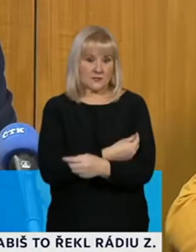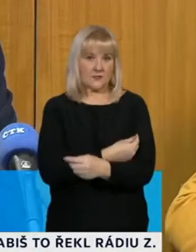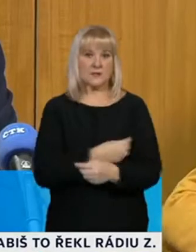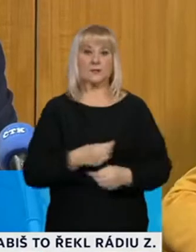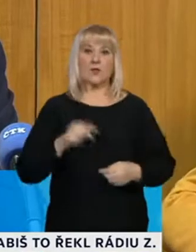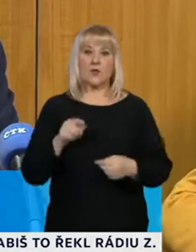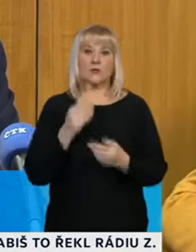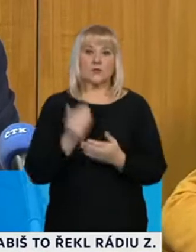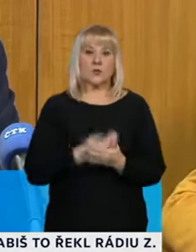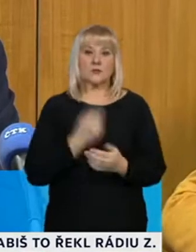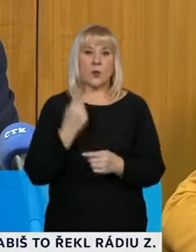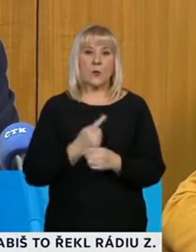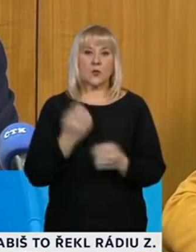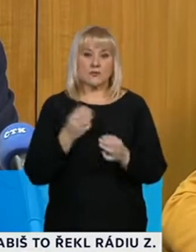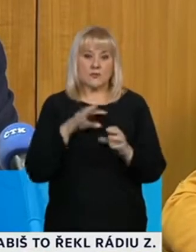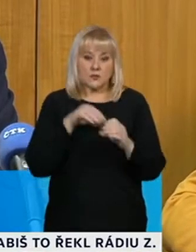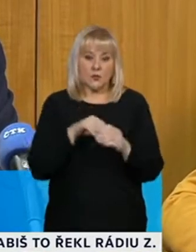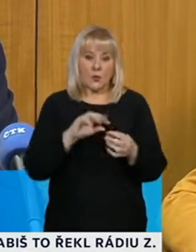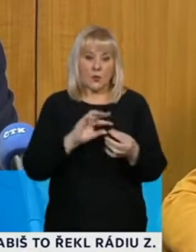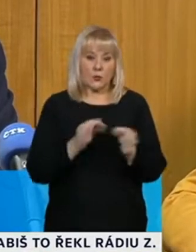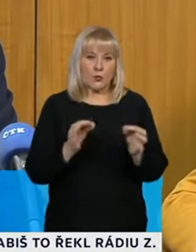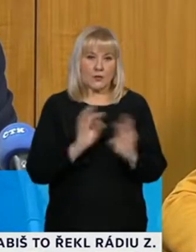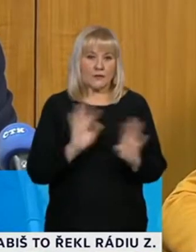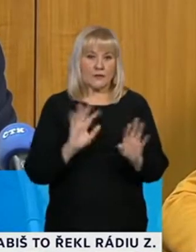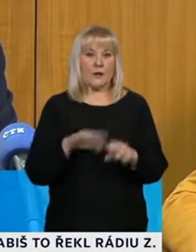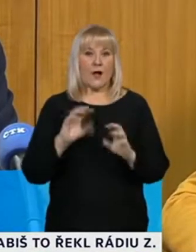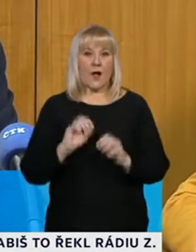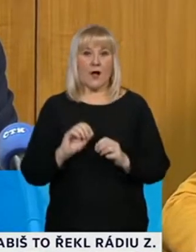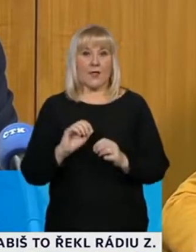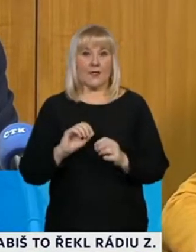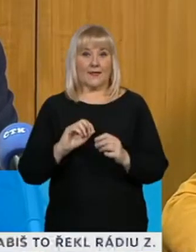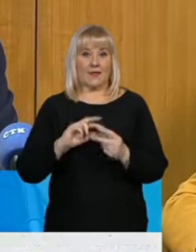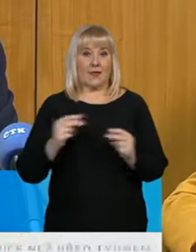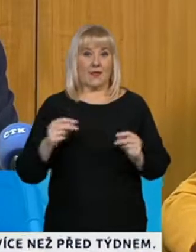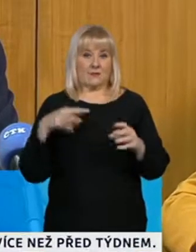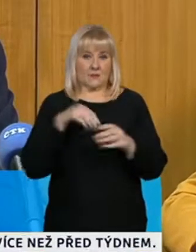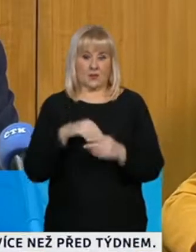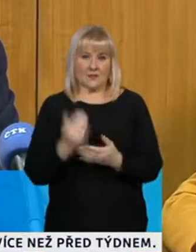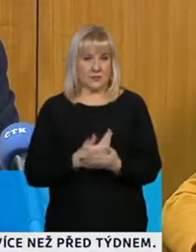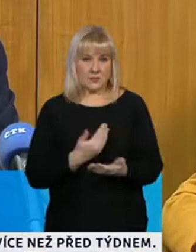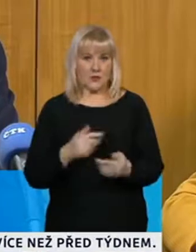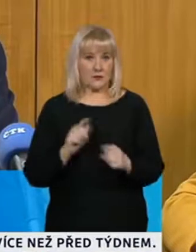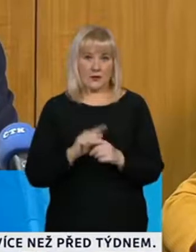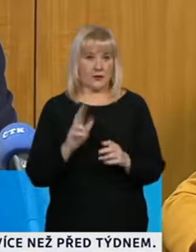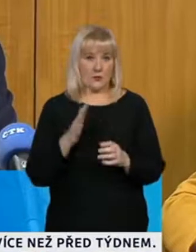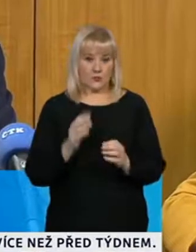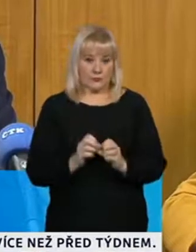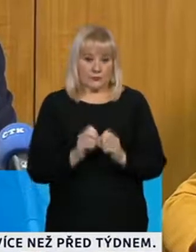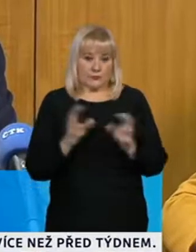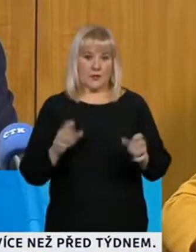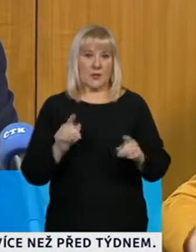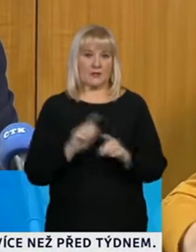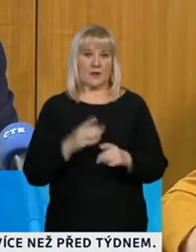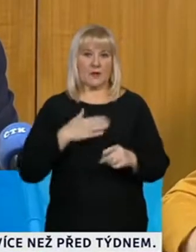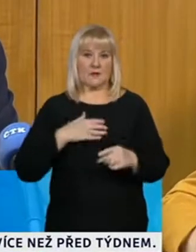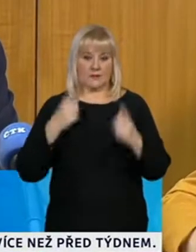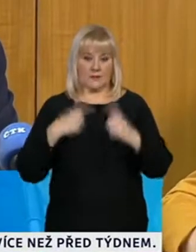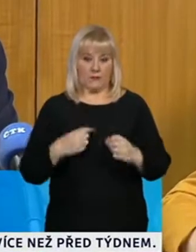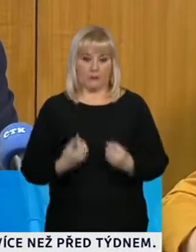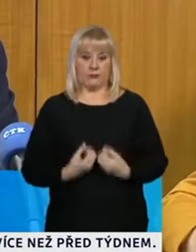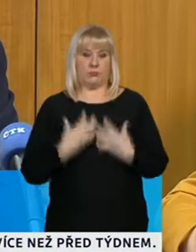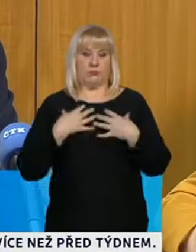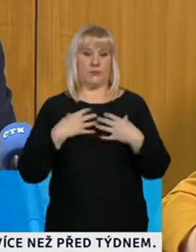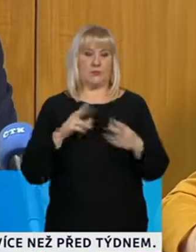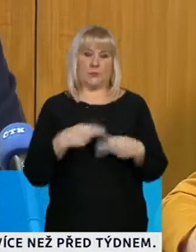dostane jen do některých buněk, ale nikoli do genetického kódu. Nebude se množit a nemůže se integrovat do našeho genomu.